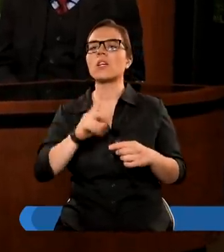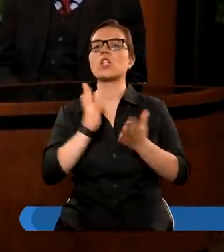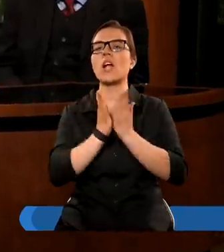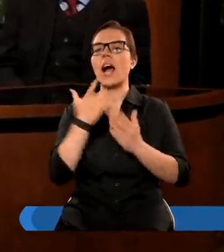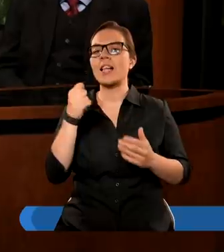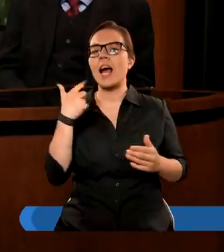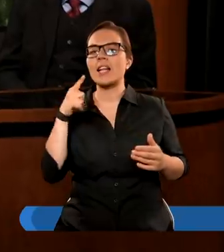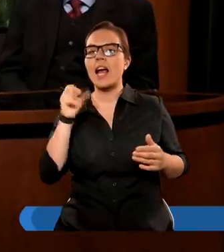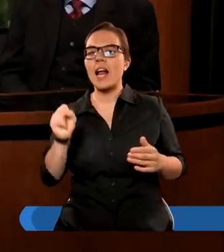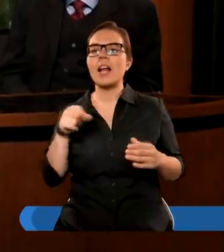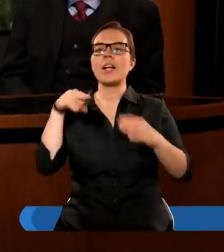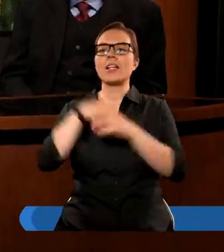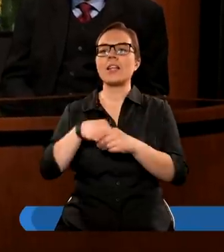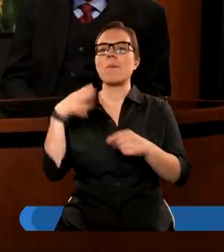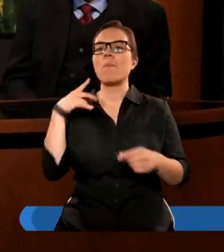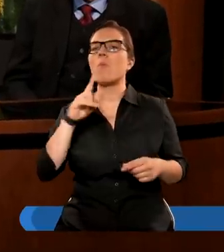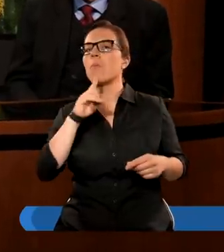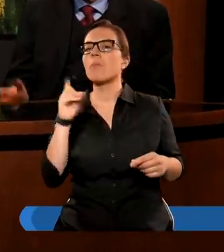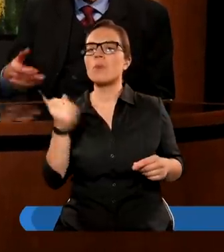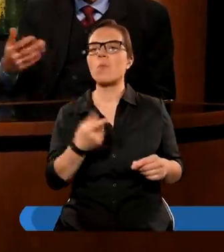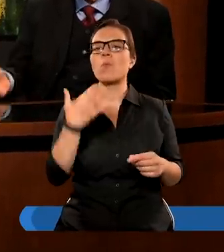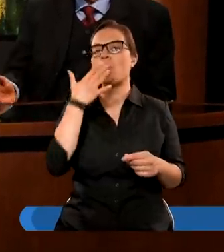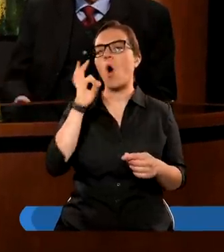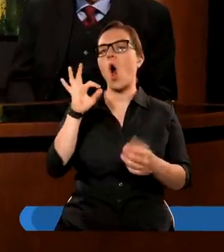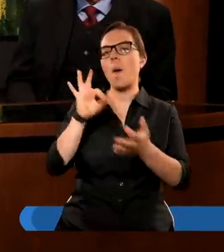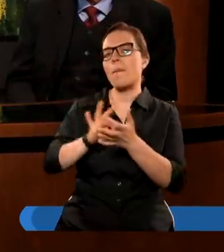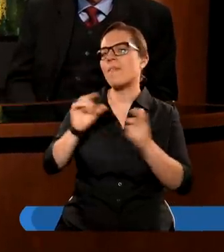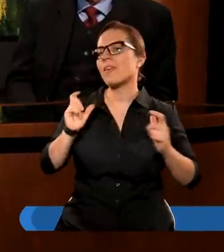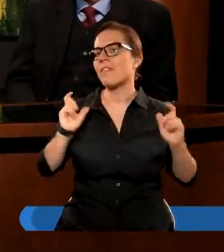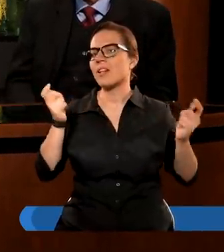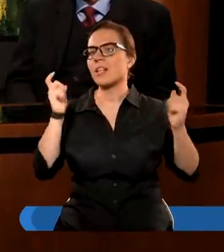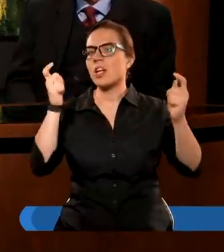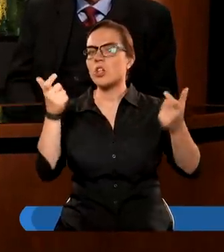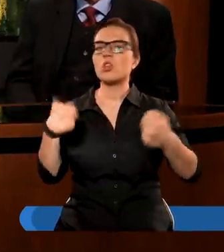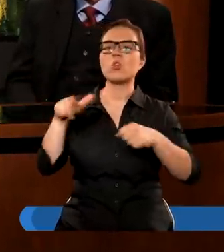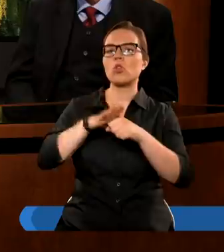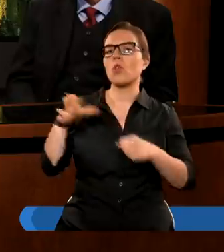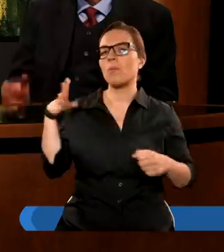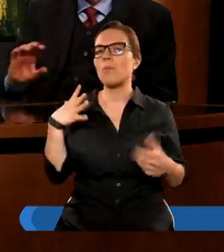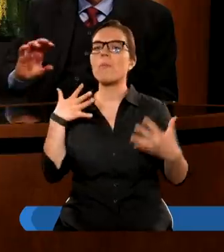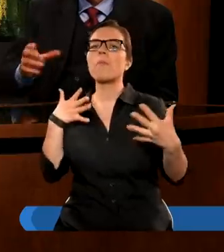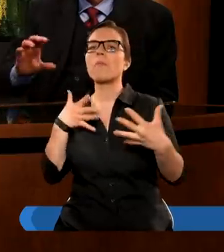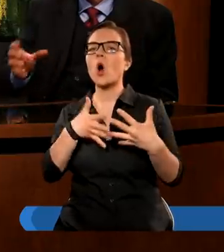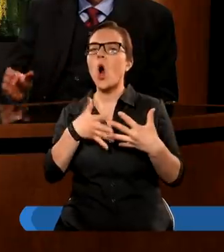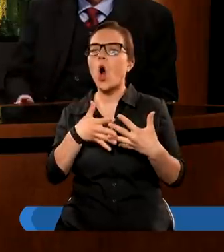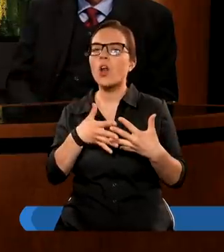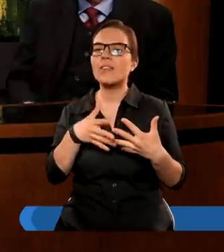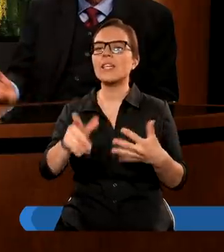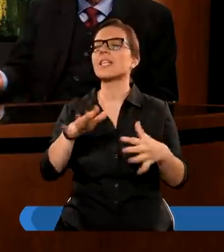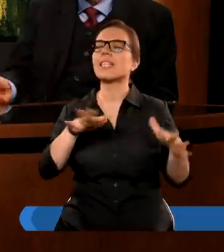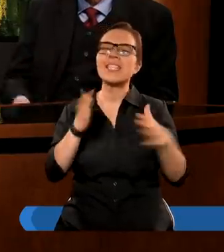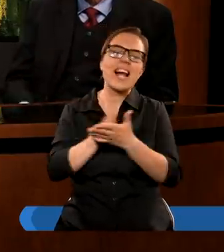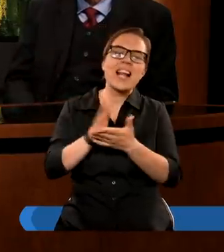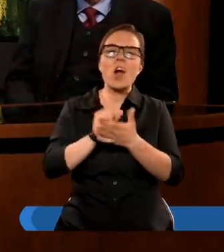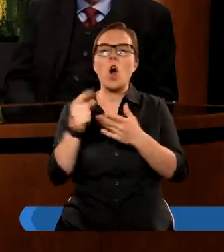Księgi Daniela. Tam też było przesłanie mówiące o pewnych wydarzeniach, które były pewnym proroctwem. W zależności od